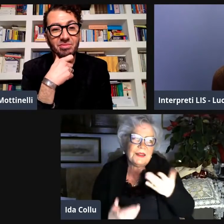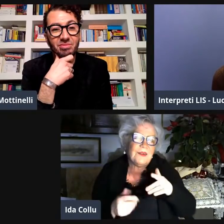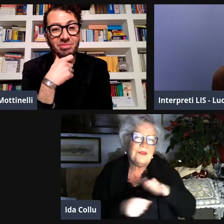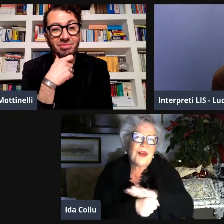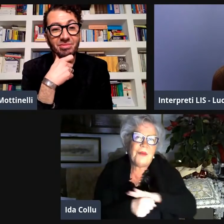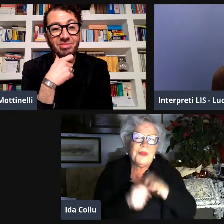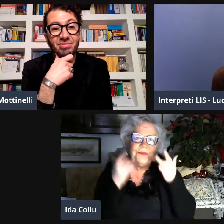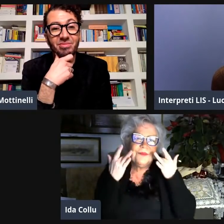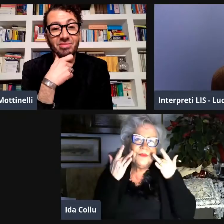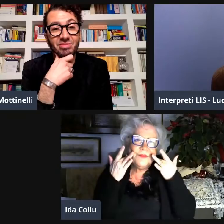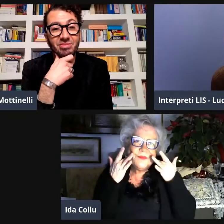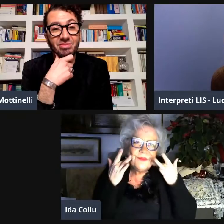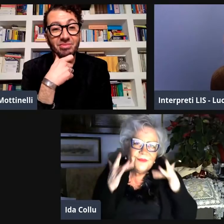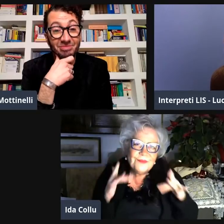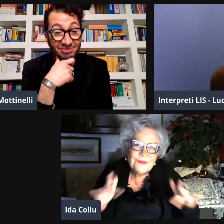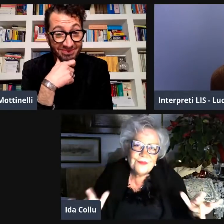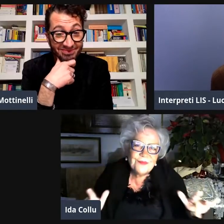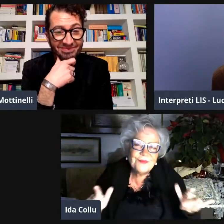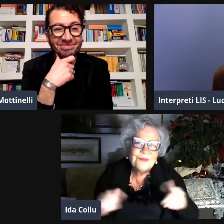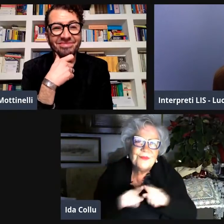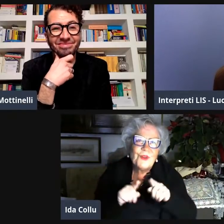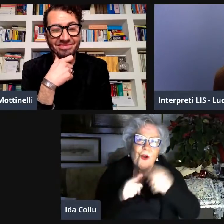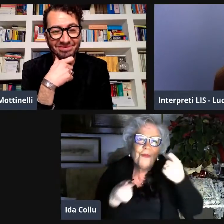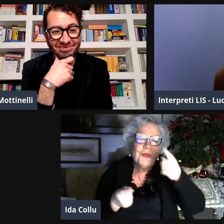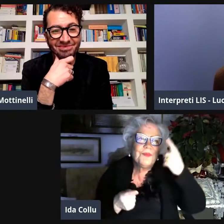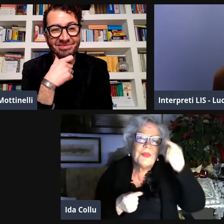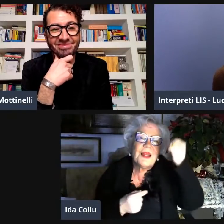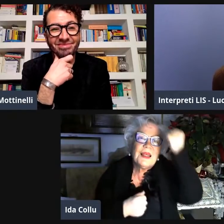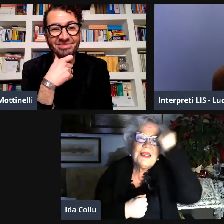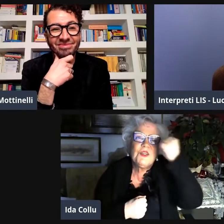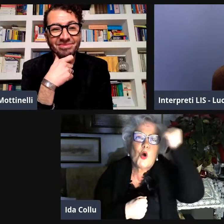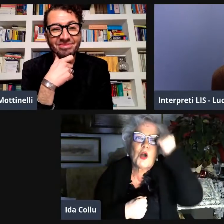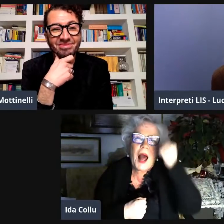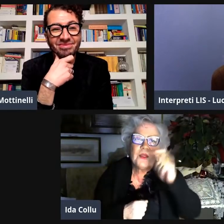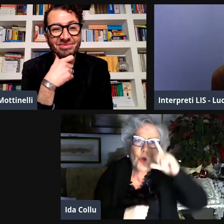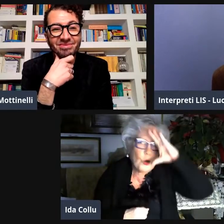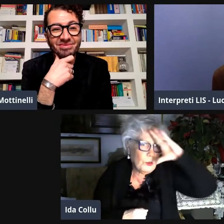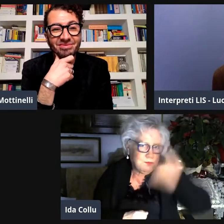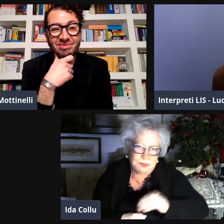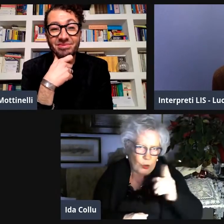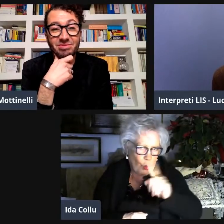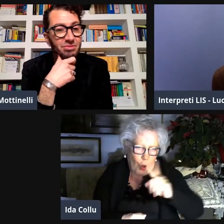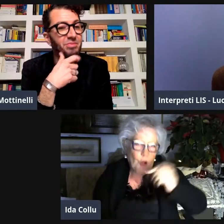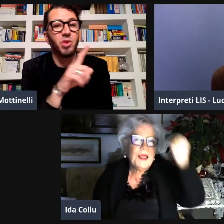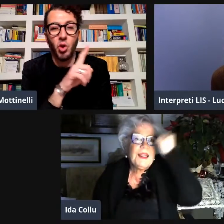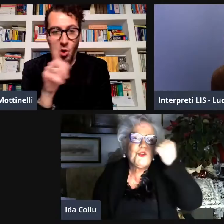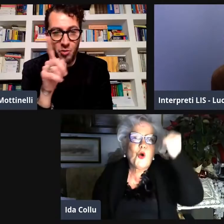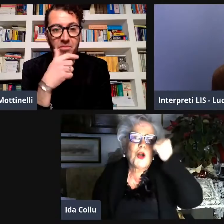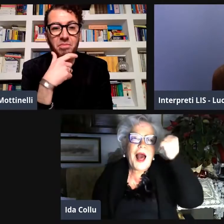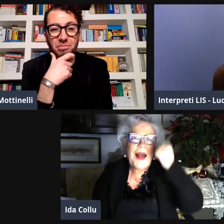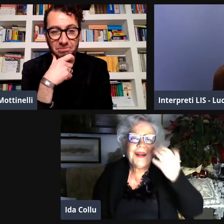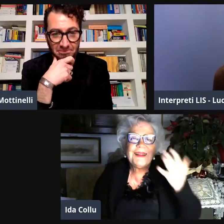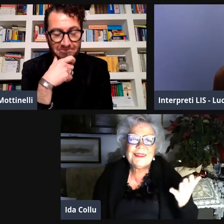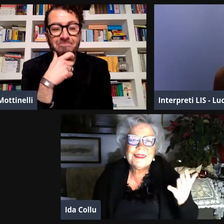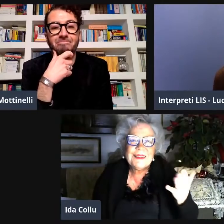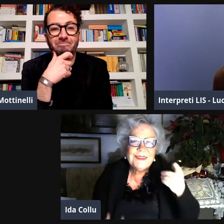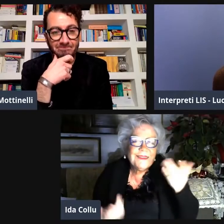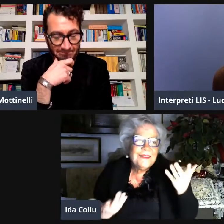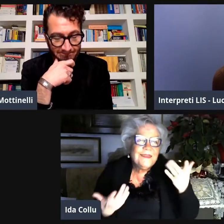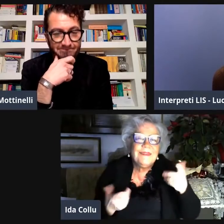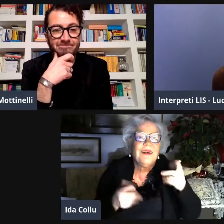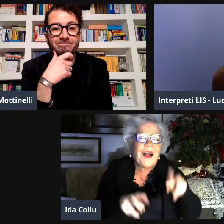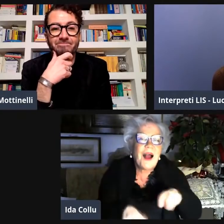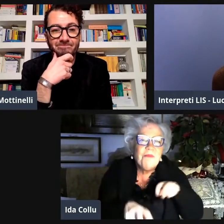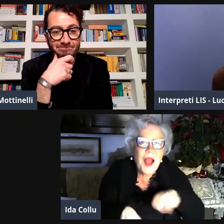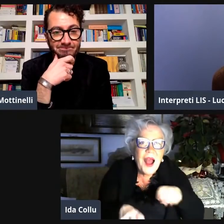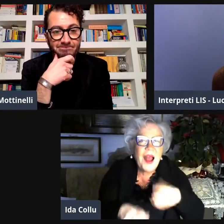E mia mamma viene da una famiglia contadina. Molto semplice. E non si può dire che